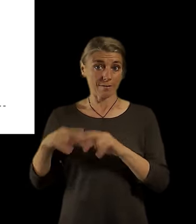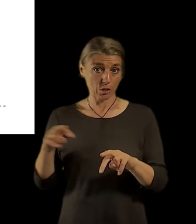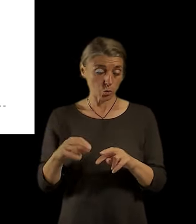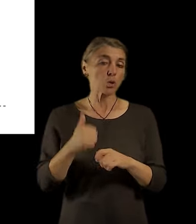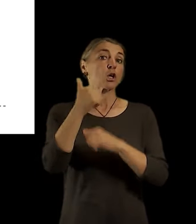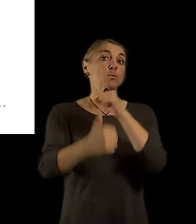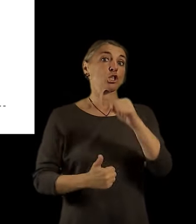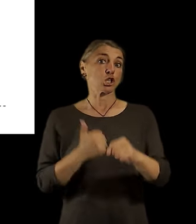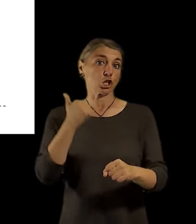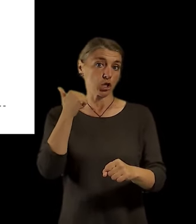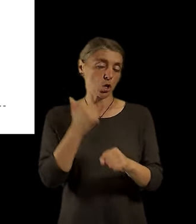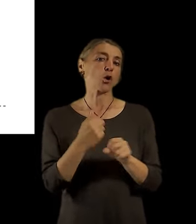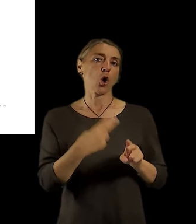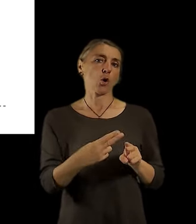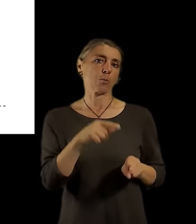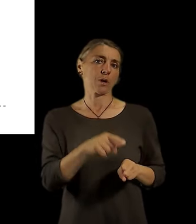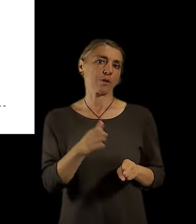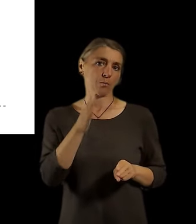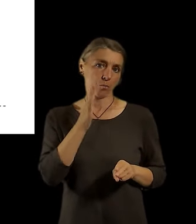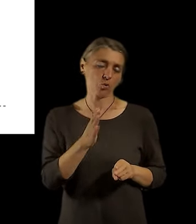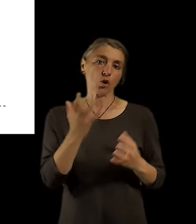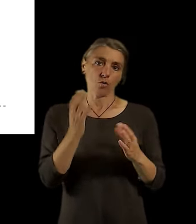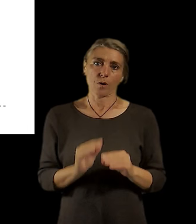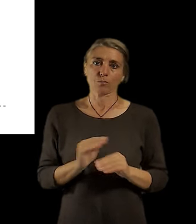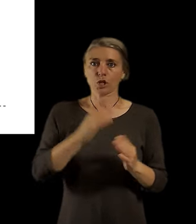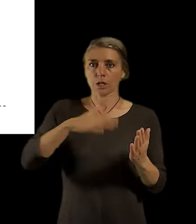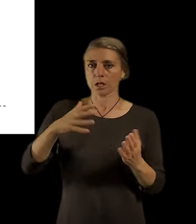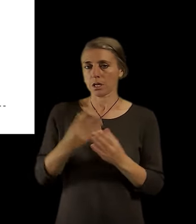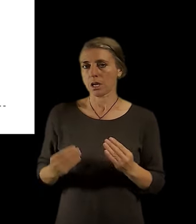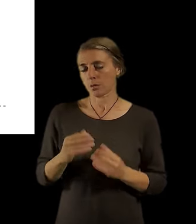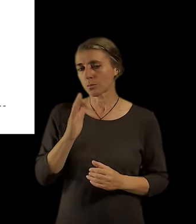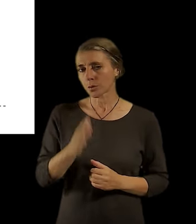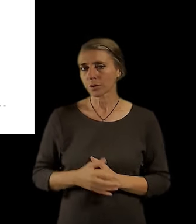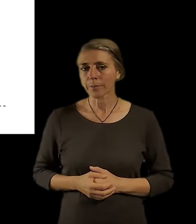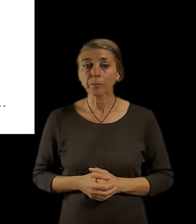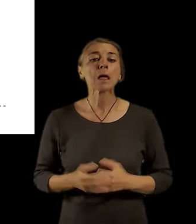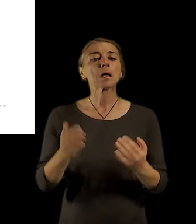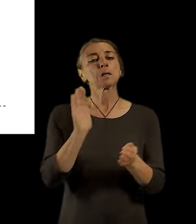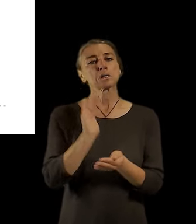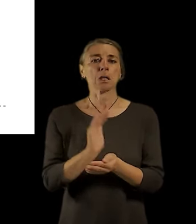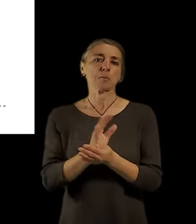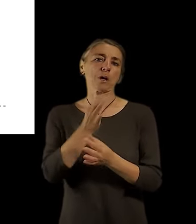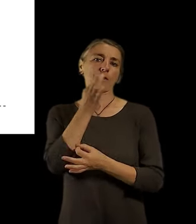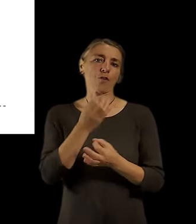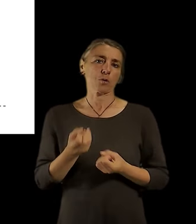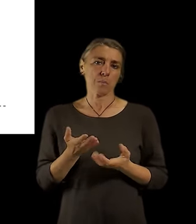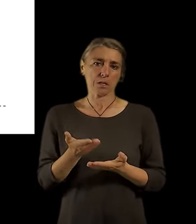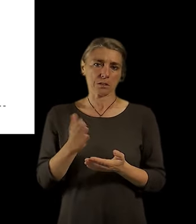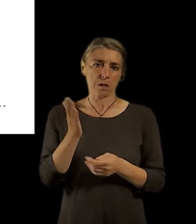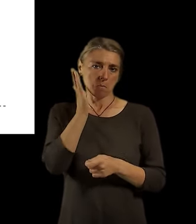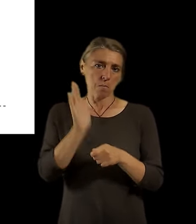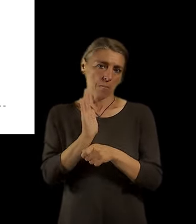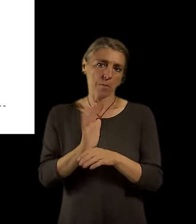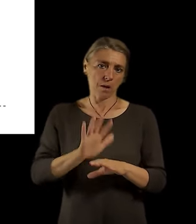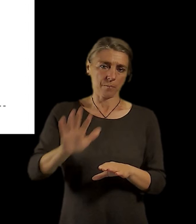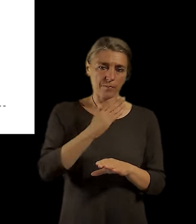do aktualizace, tak tam bude snad už popsáno víc. Tak každobě, to je ten stav. A potom je